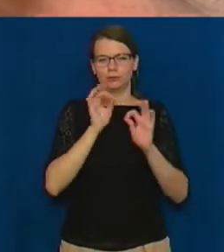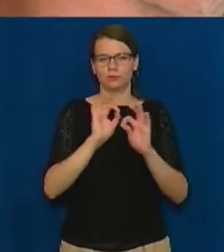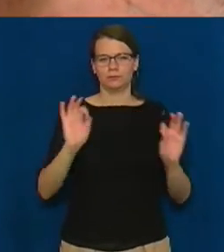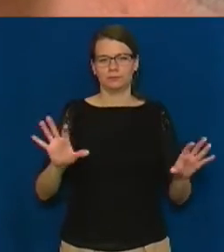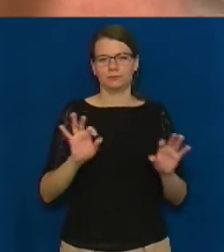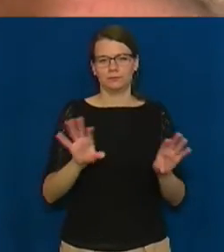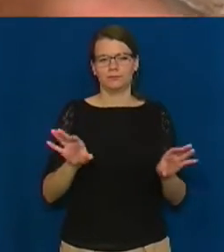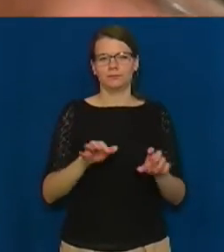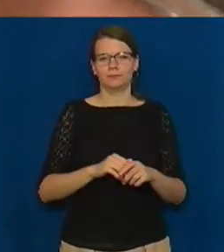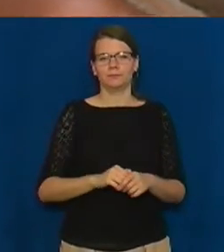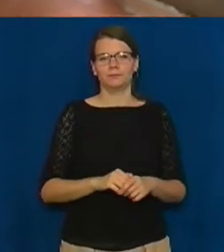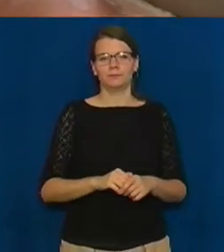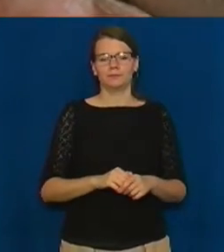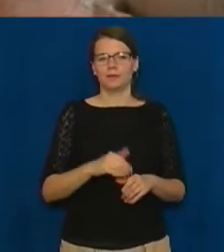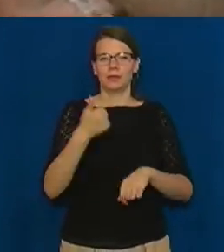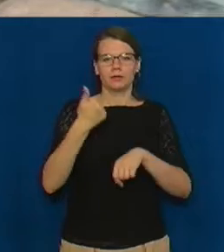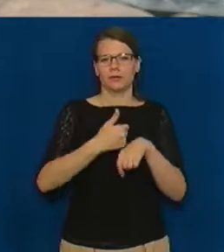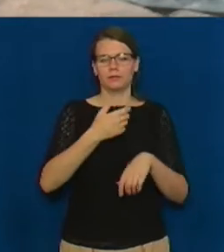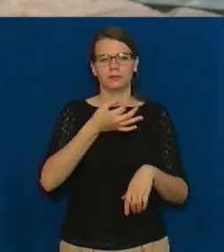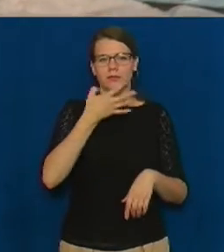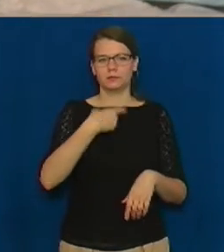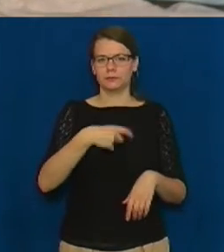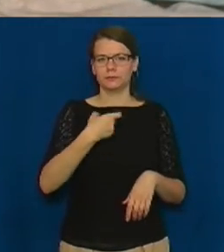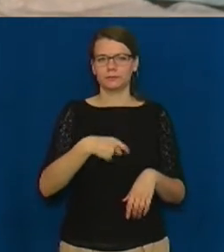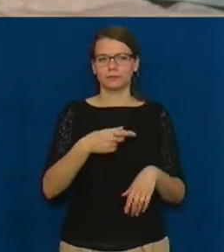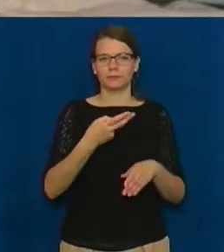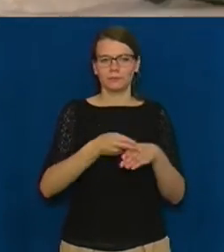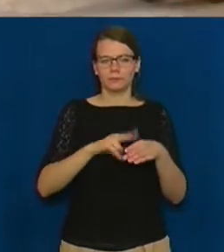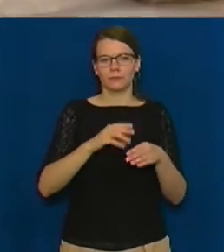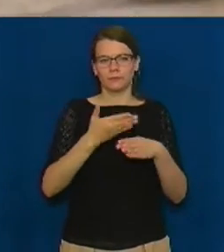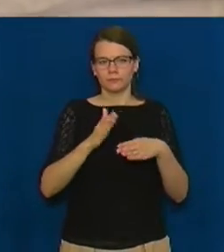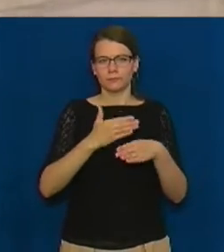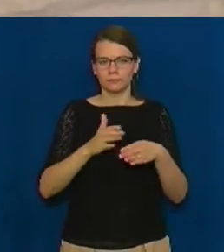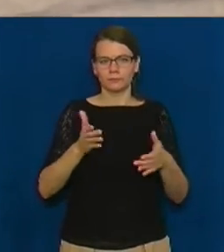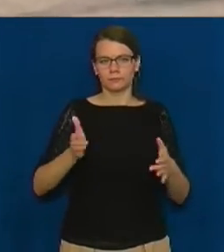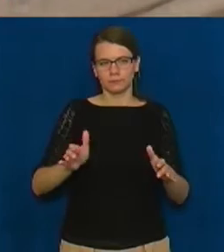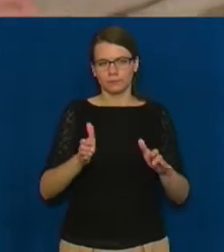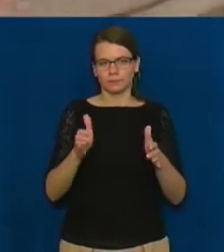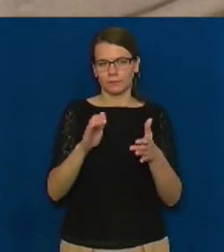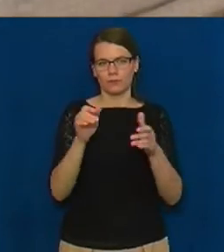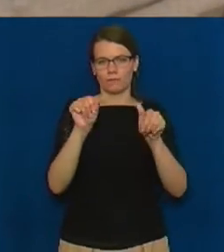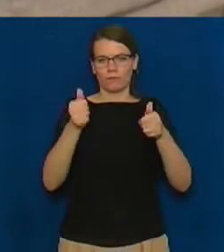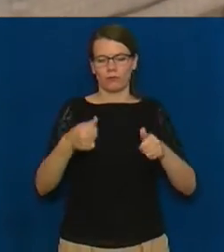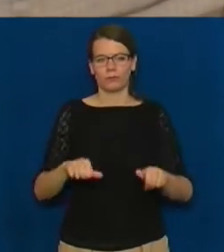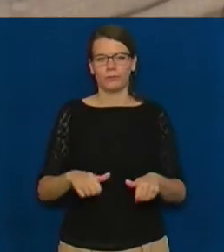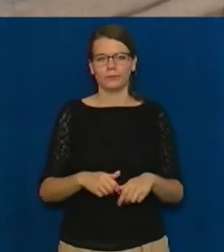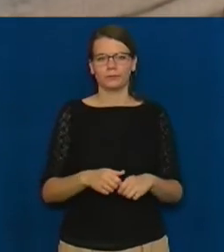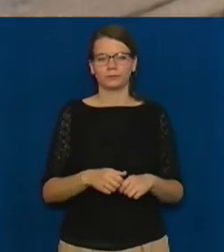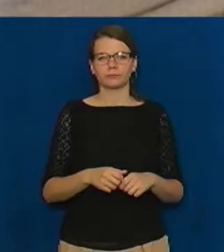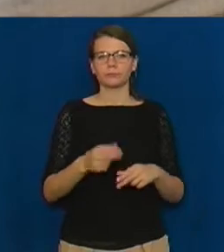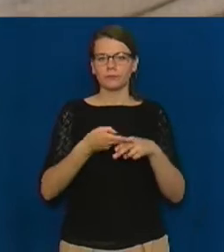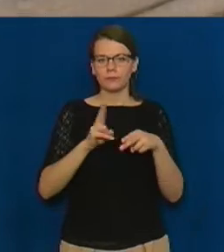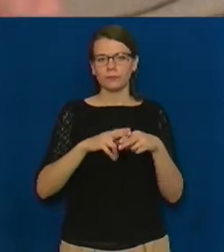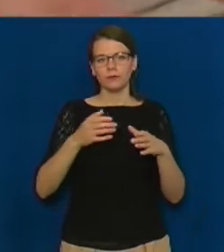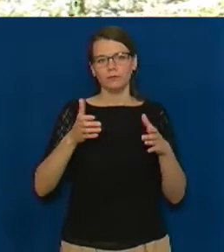цю кукувильку, шинемося. Жинемо, жинемо, жинемо і трошки надаємо форму. Ось такий горщик вийшов у